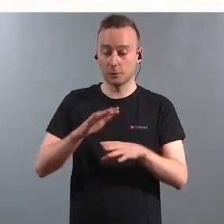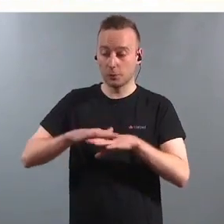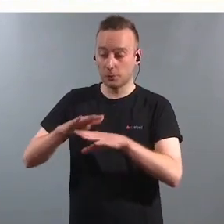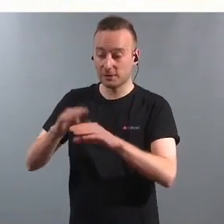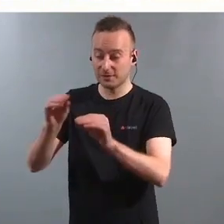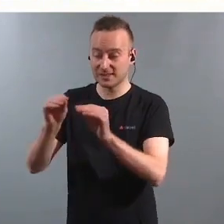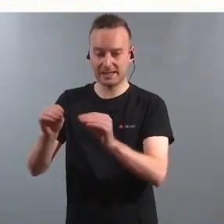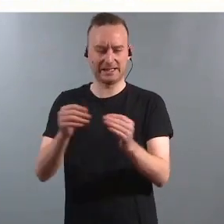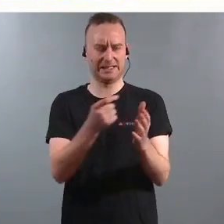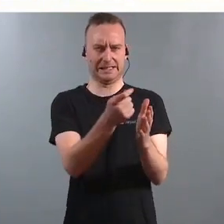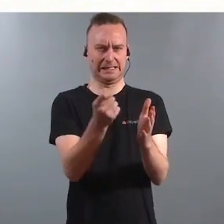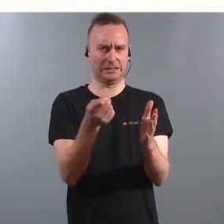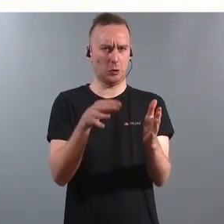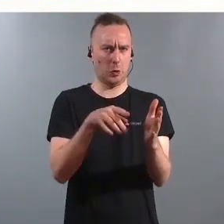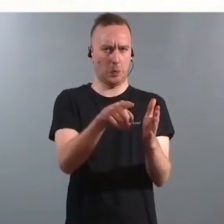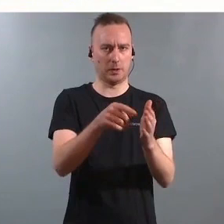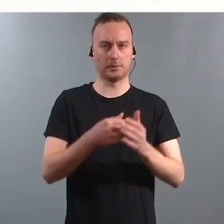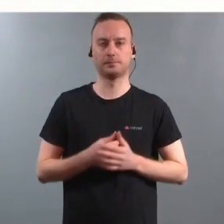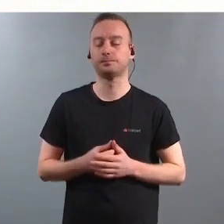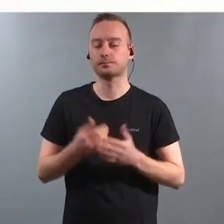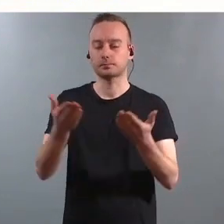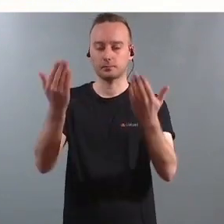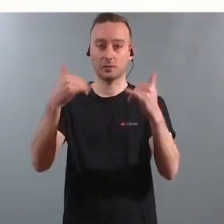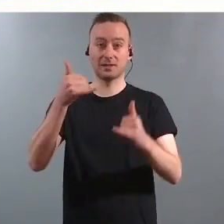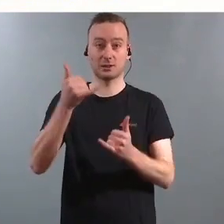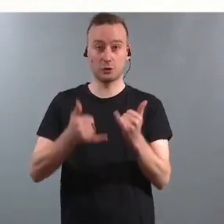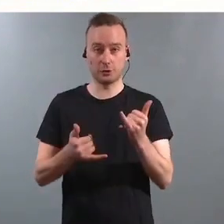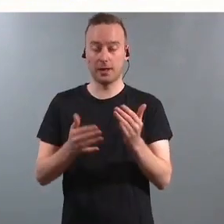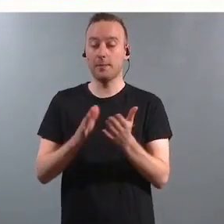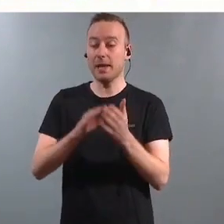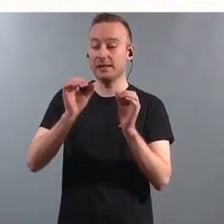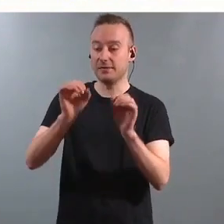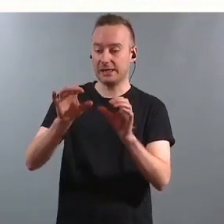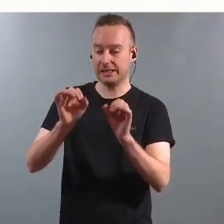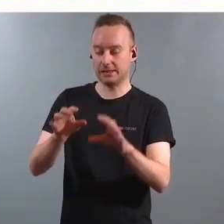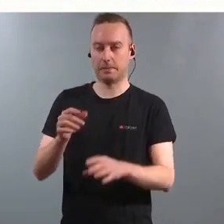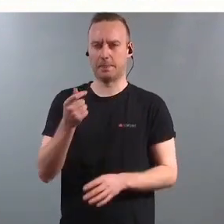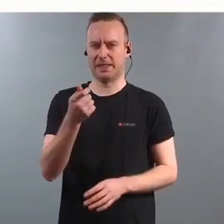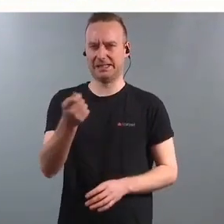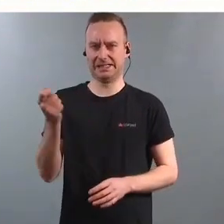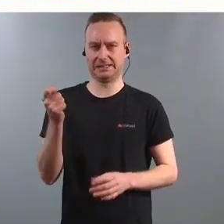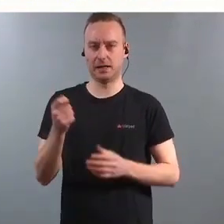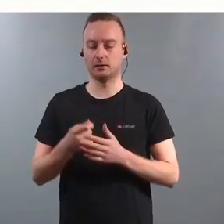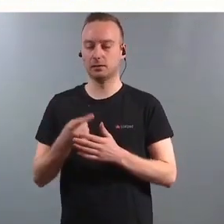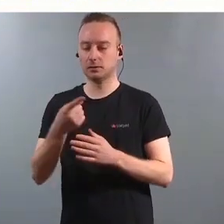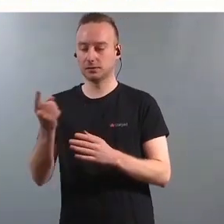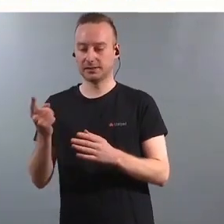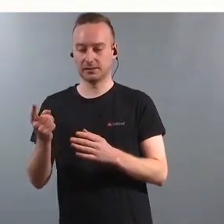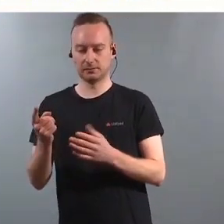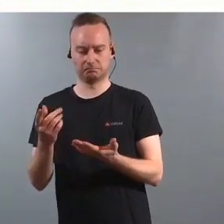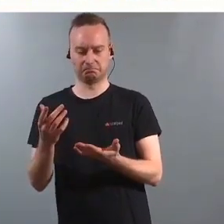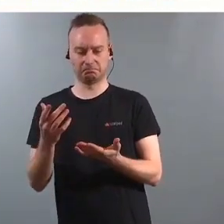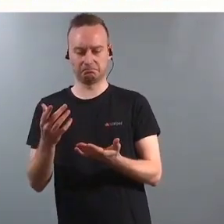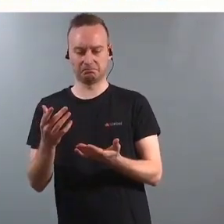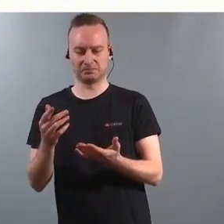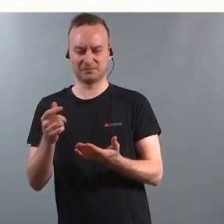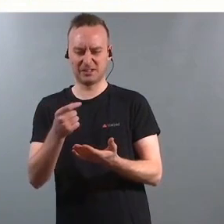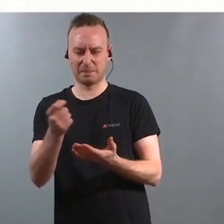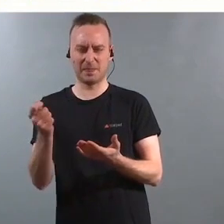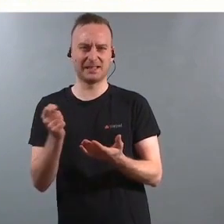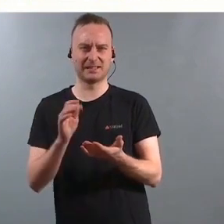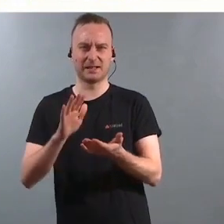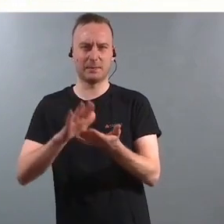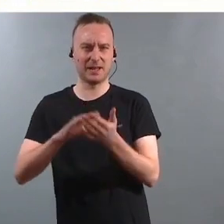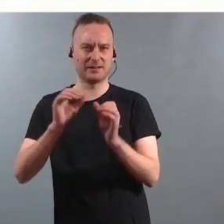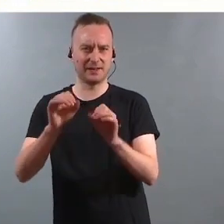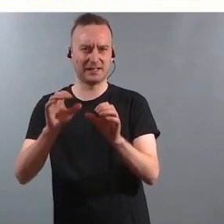Sist og ikke minst, skremmende lite medvirkning. Elevene opplevde å ikke være med på å medvirke i det hele tatt, og her er det,